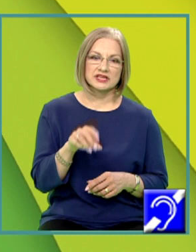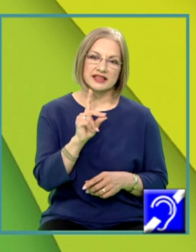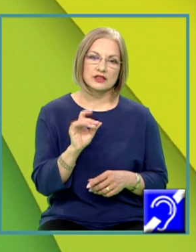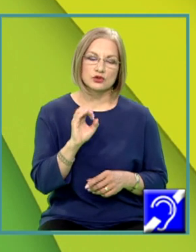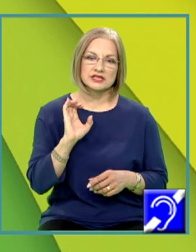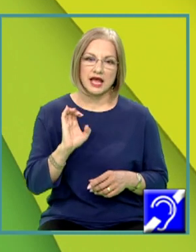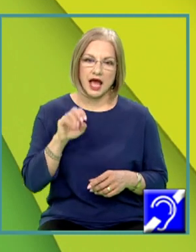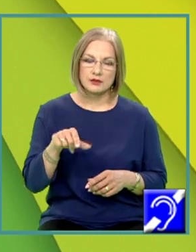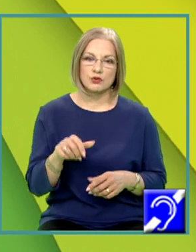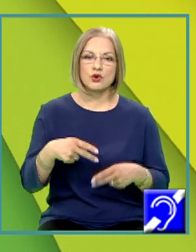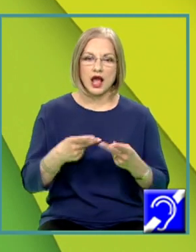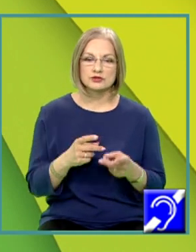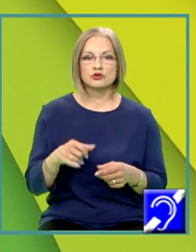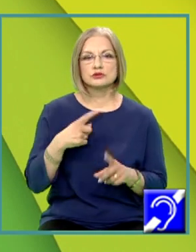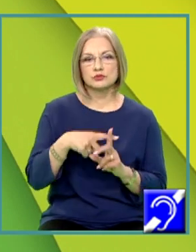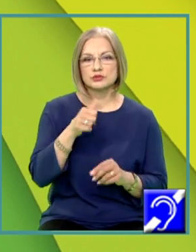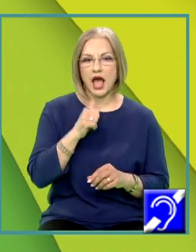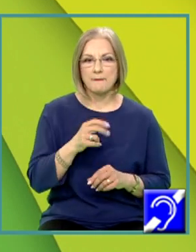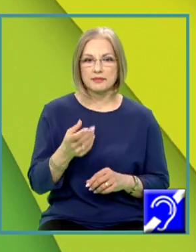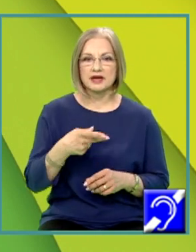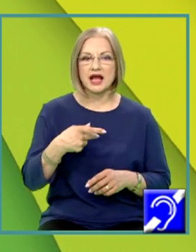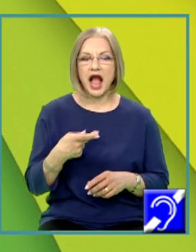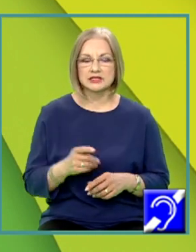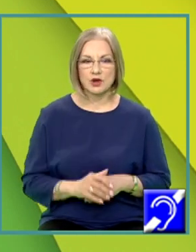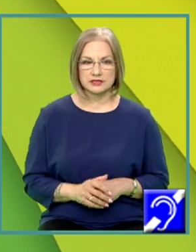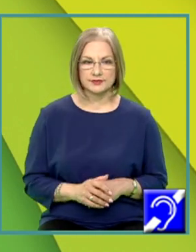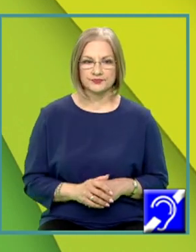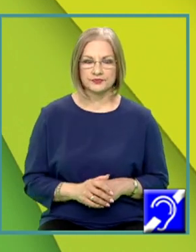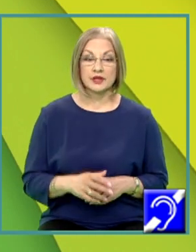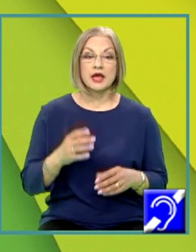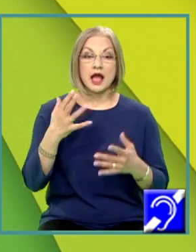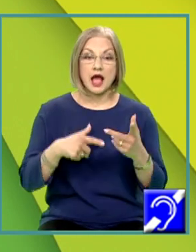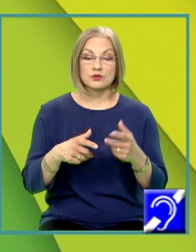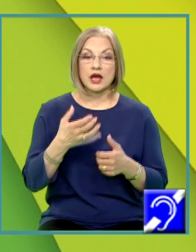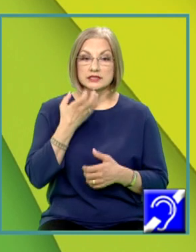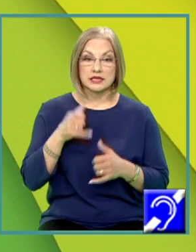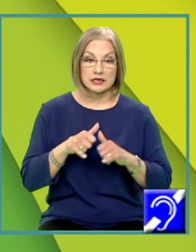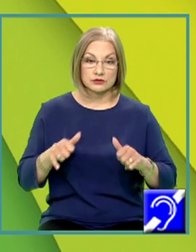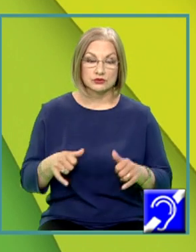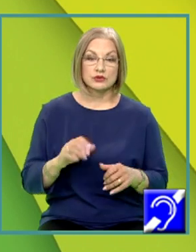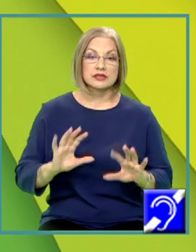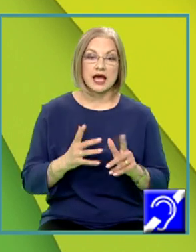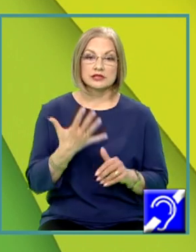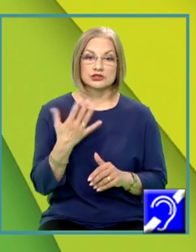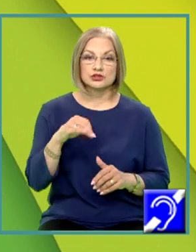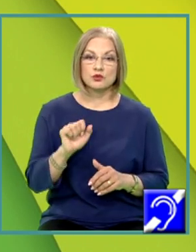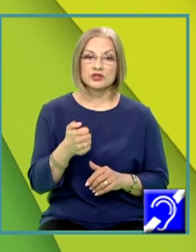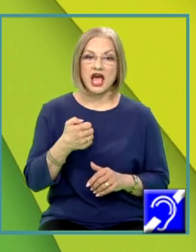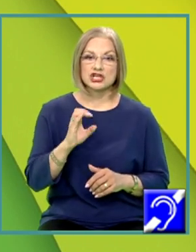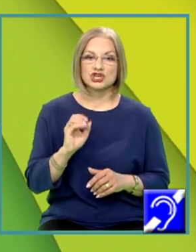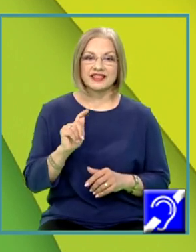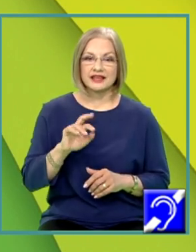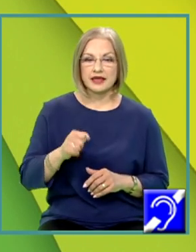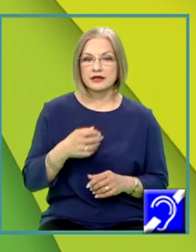carbon gazos și apă gazoasă. Calculați căldura degajată la arderea 5 mol de acetilenă